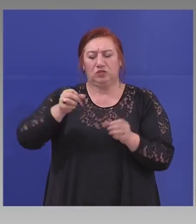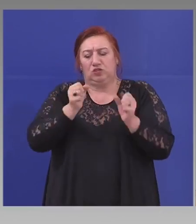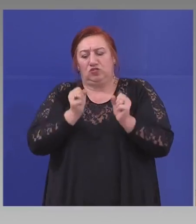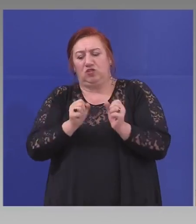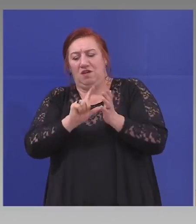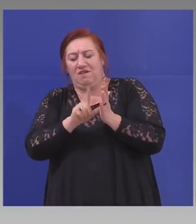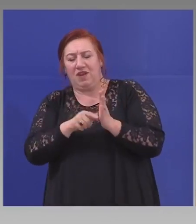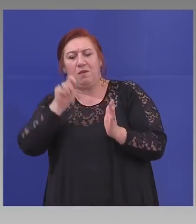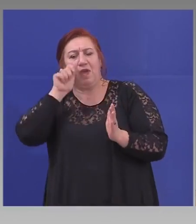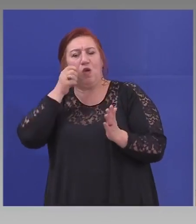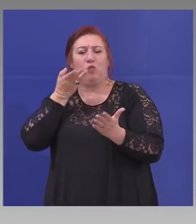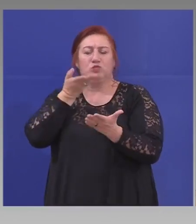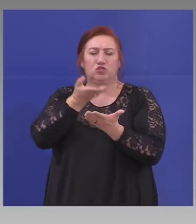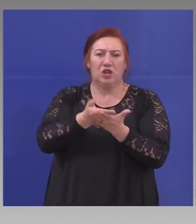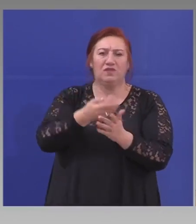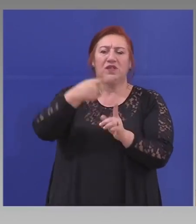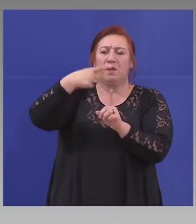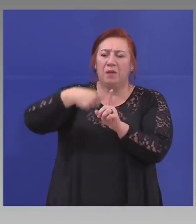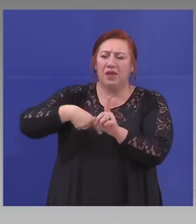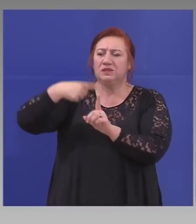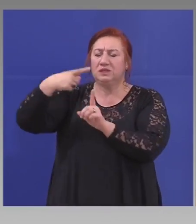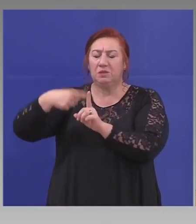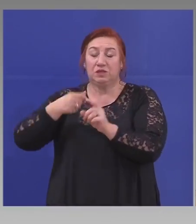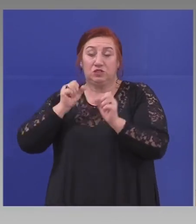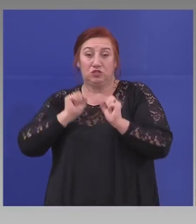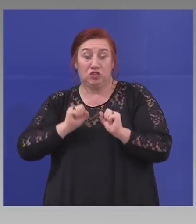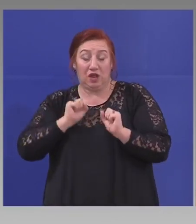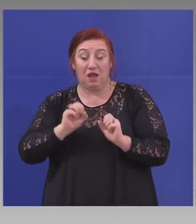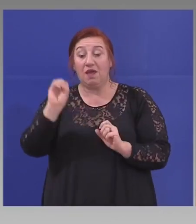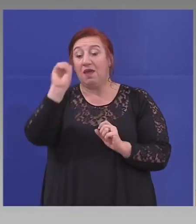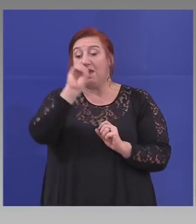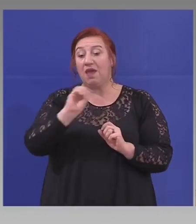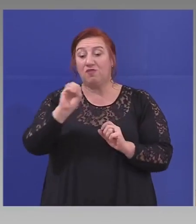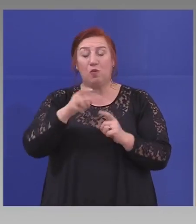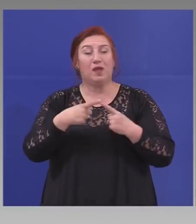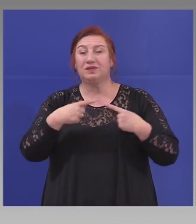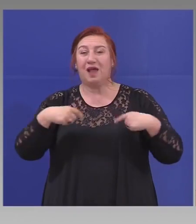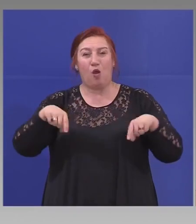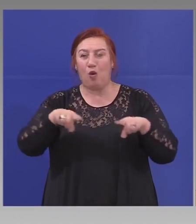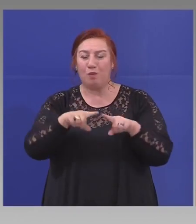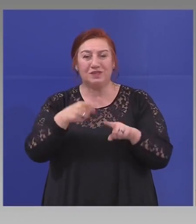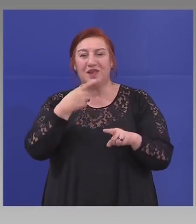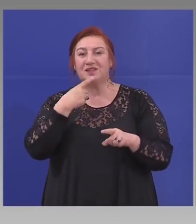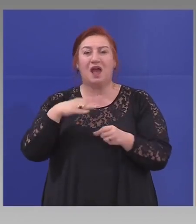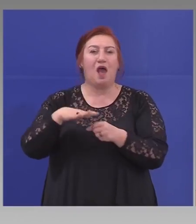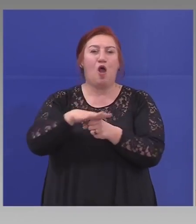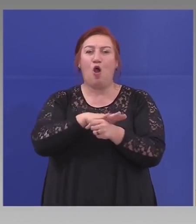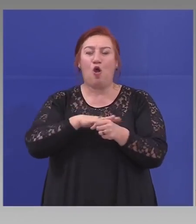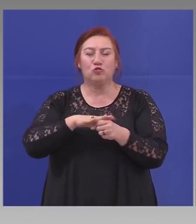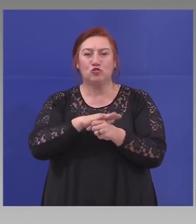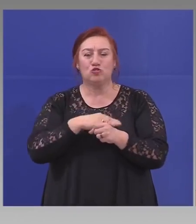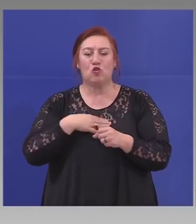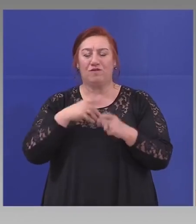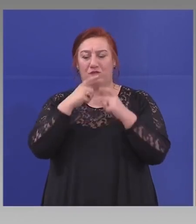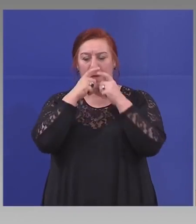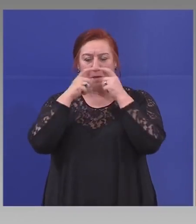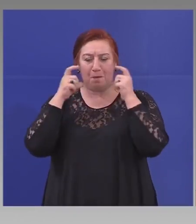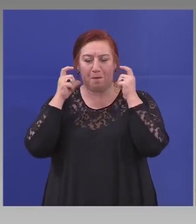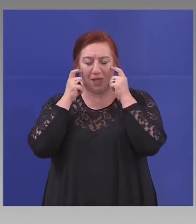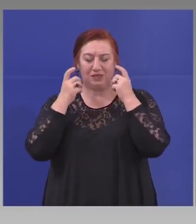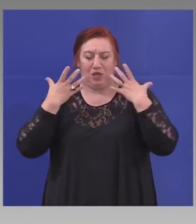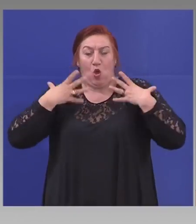обжалвания с месеци наред, Европейската комисия за основните артикули, маски,